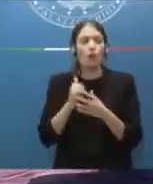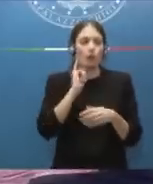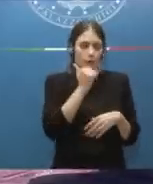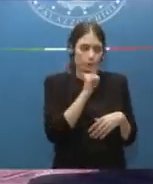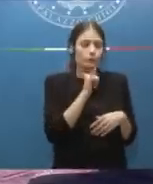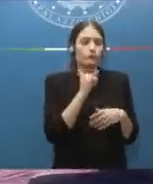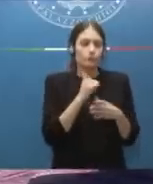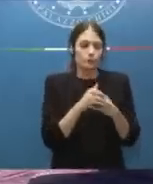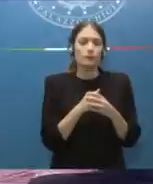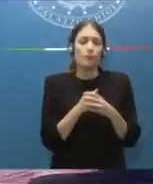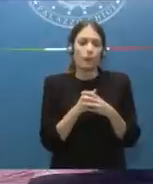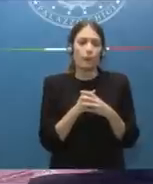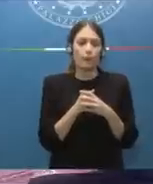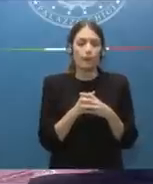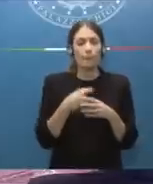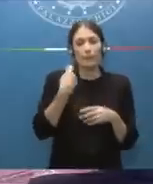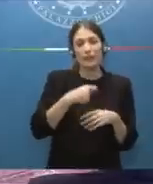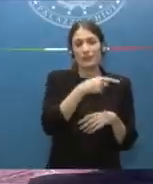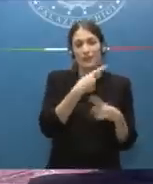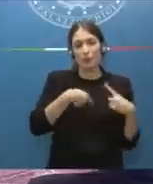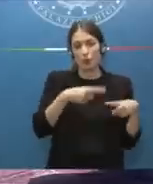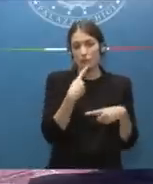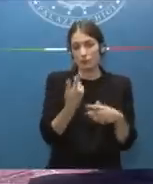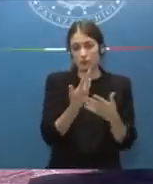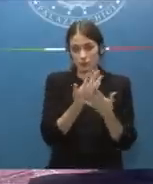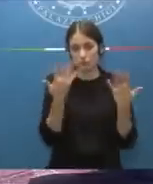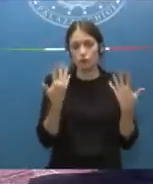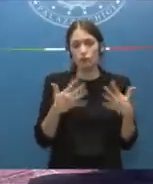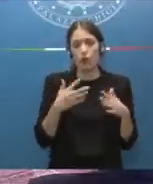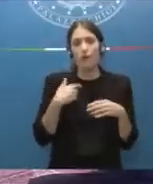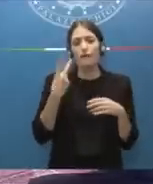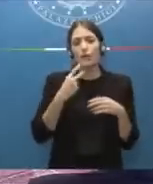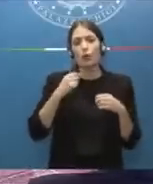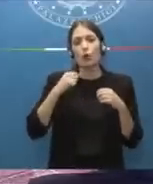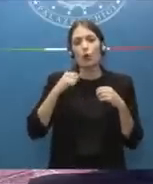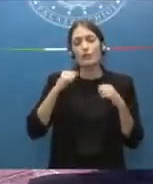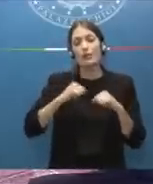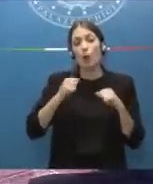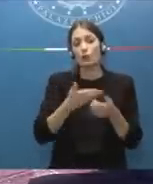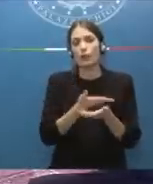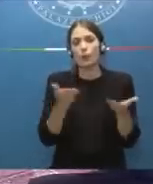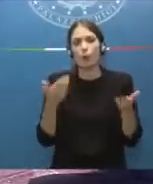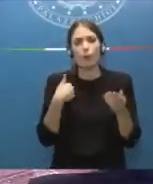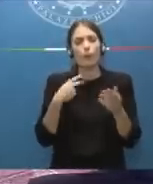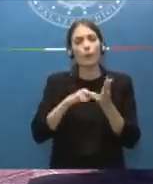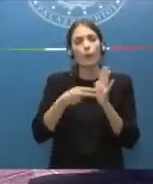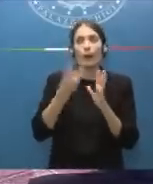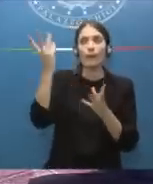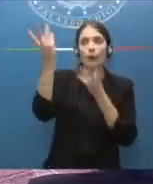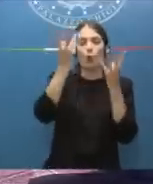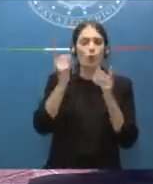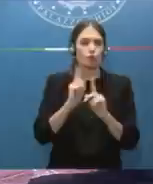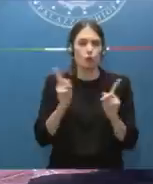credo come ha detto ora il Presidente del Consiglio che la salute pubblica non è un problema ideologico, non è un problema burocratico.